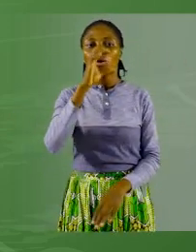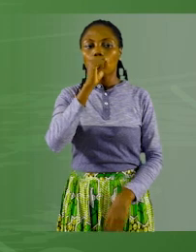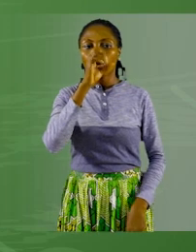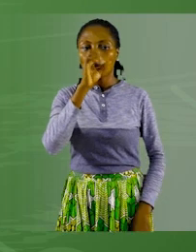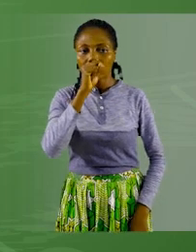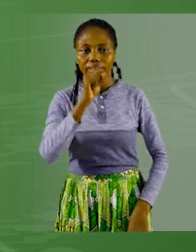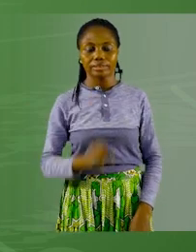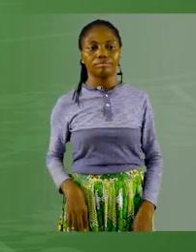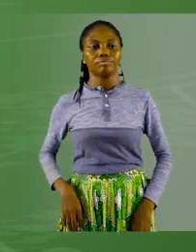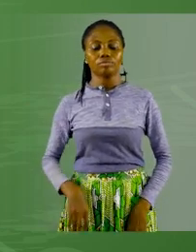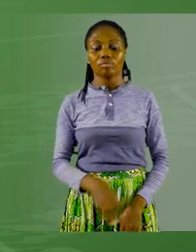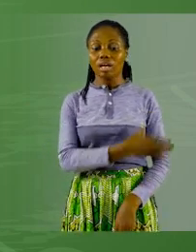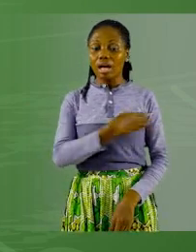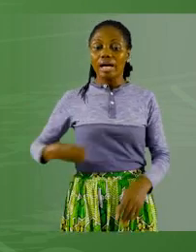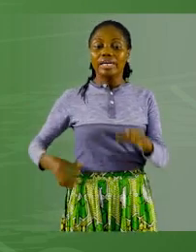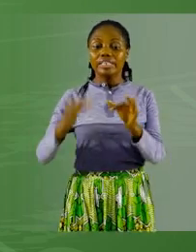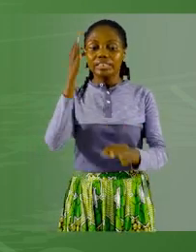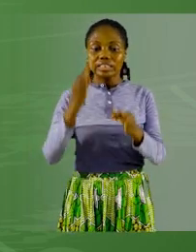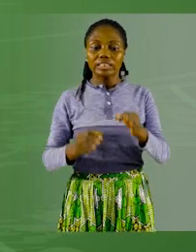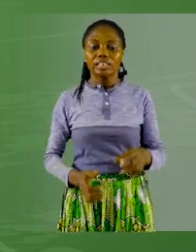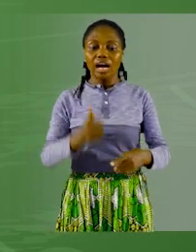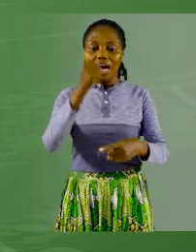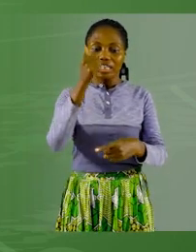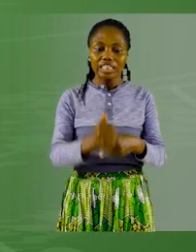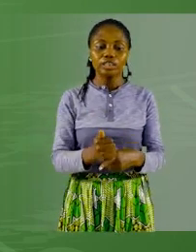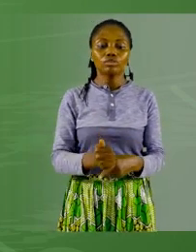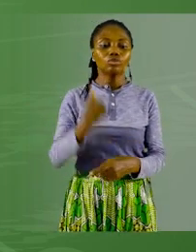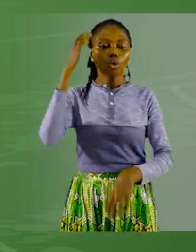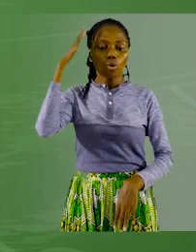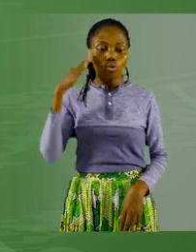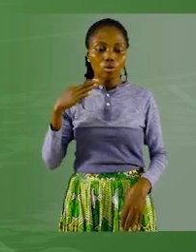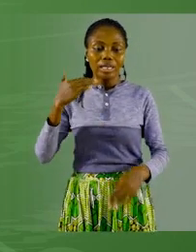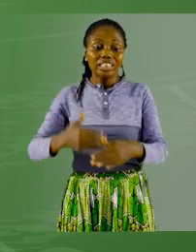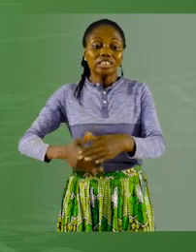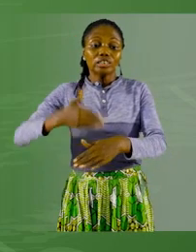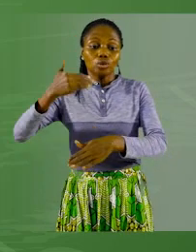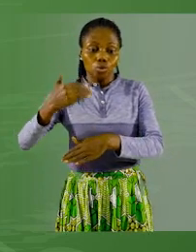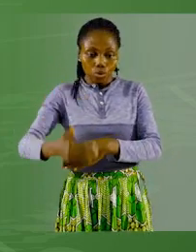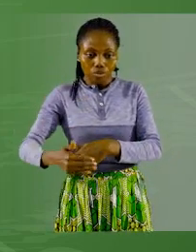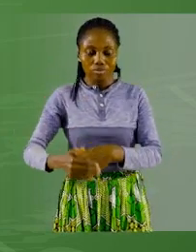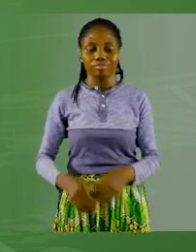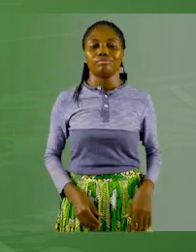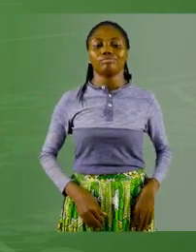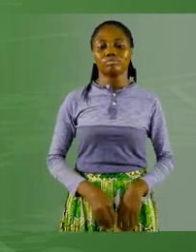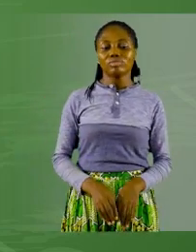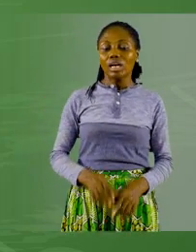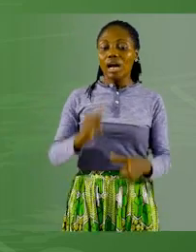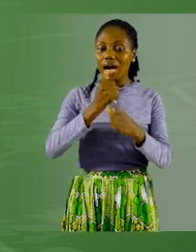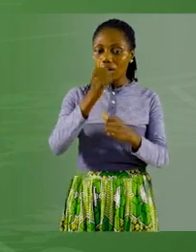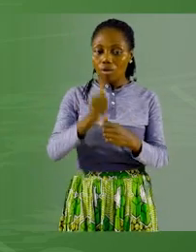Et si l'adjectif de couleur, les adjectifs de couleur se suivent, dans ce cas, on ne les sépare